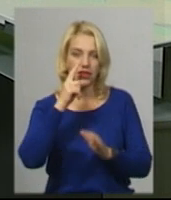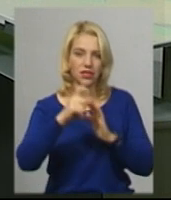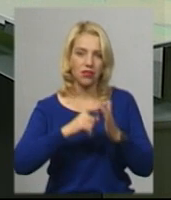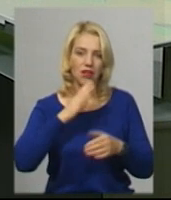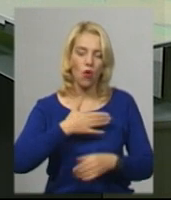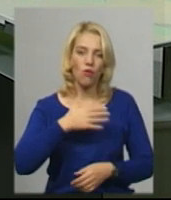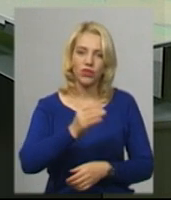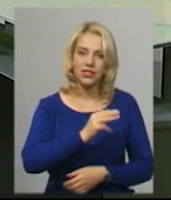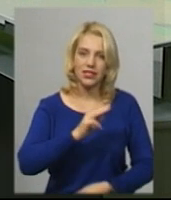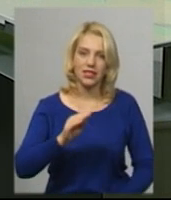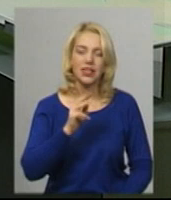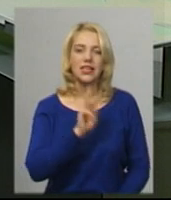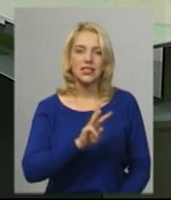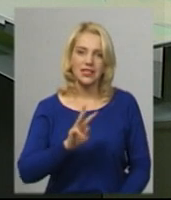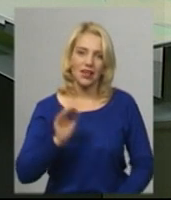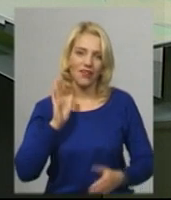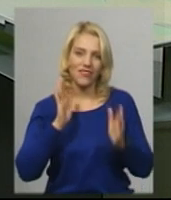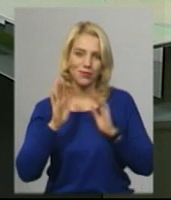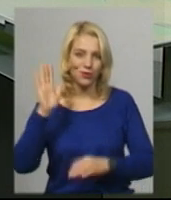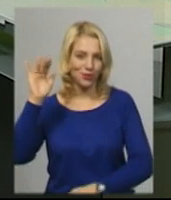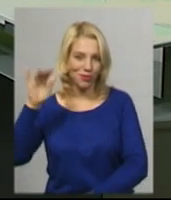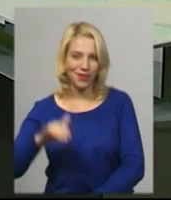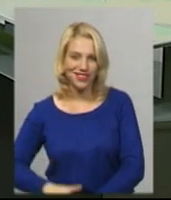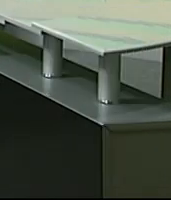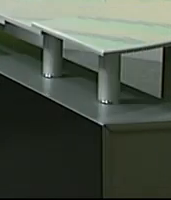на нашому офіційному сайті та на сторінці у Фейсбук. Побачимось!